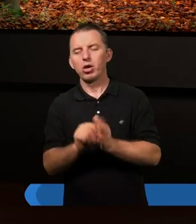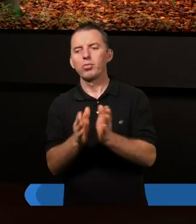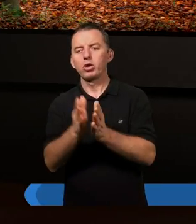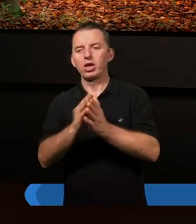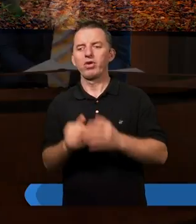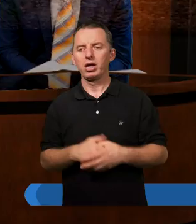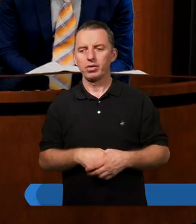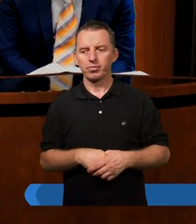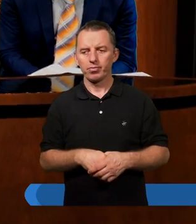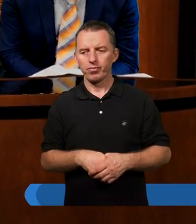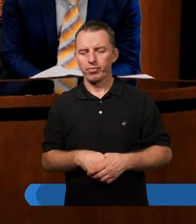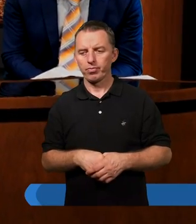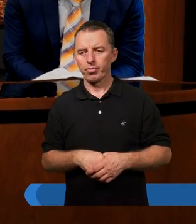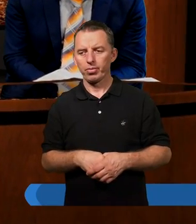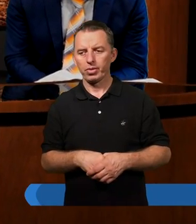modlitwy.